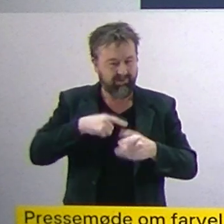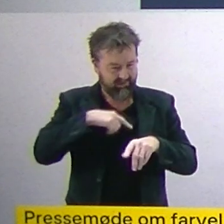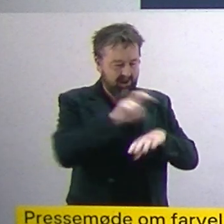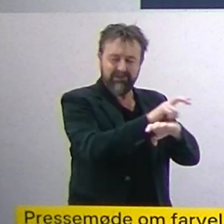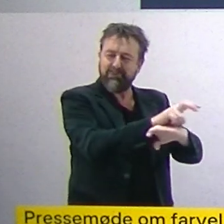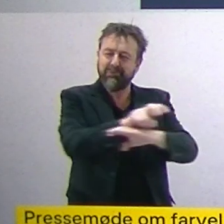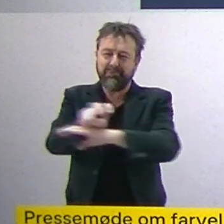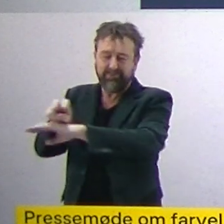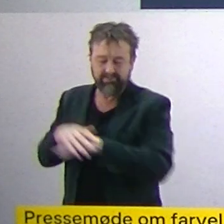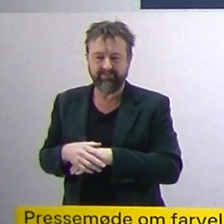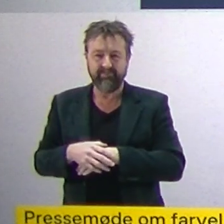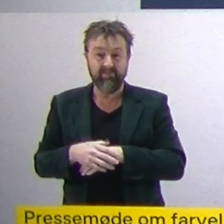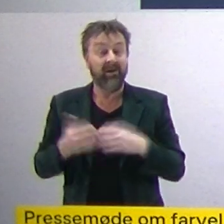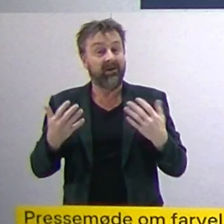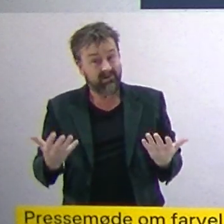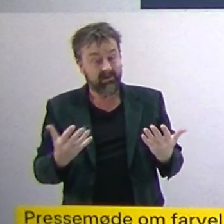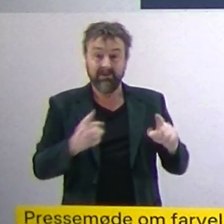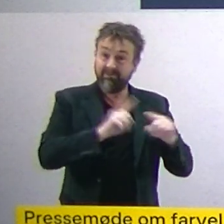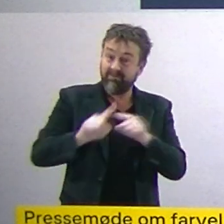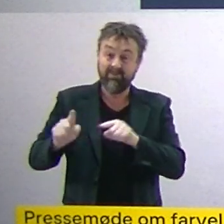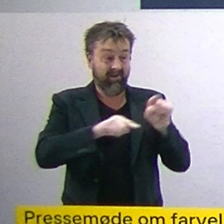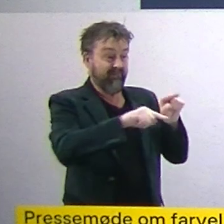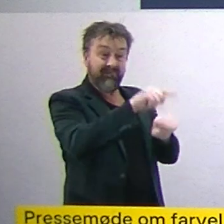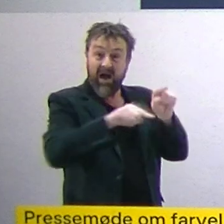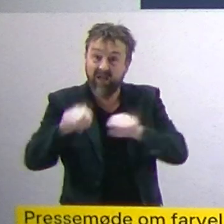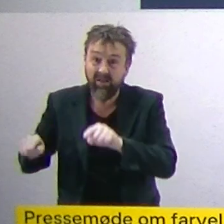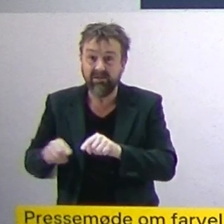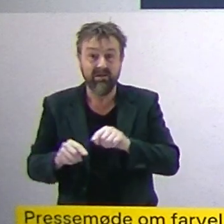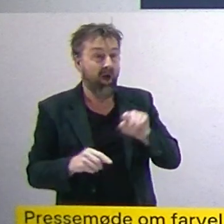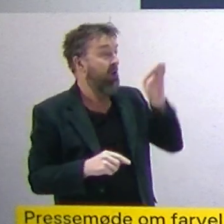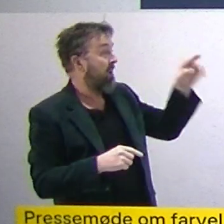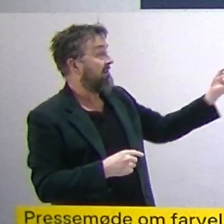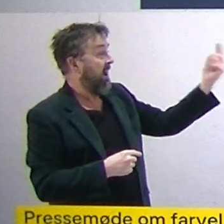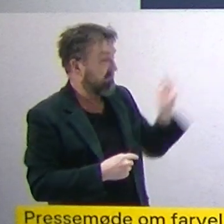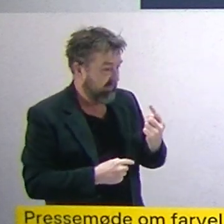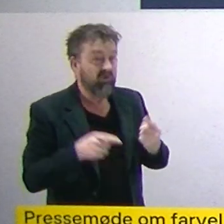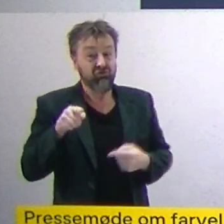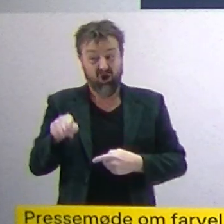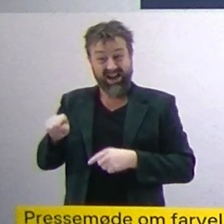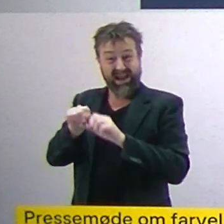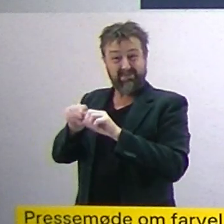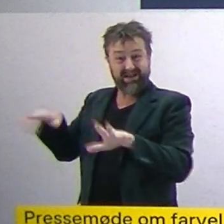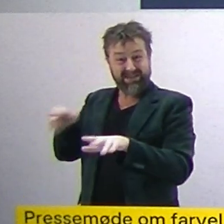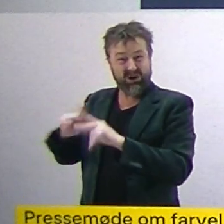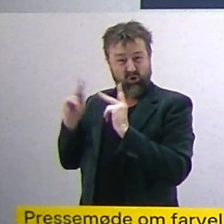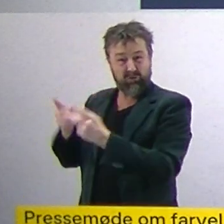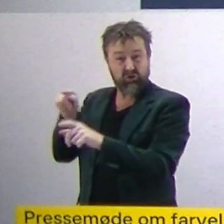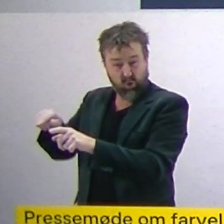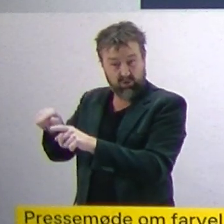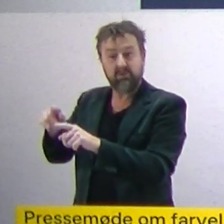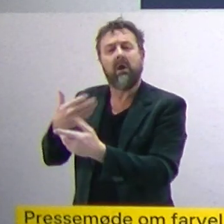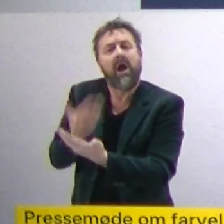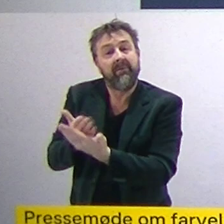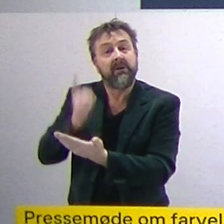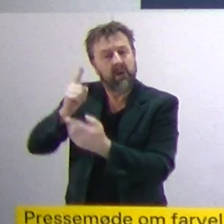Omkring netop varianter, og hvad der kan komme udefra af varianter, så er det sådan, at Epidemikommissionen har indstillet, at der fortsat skal være regler